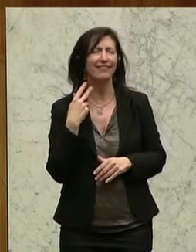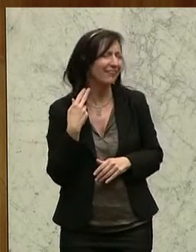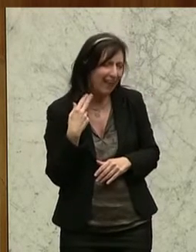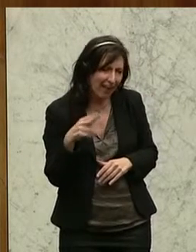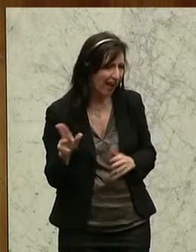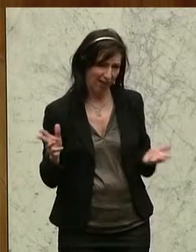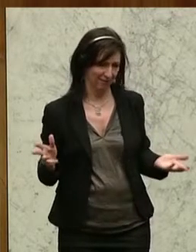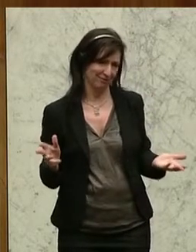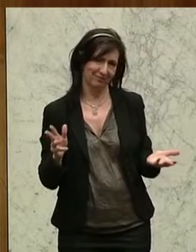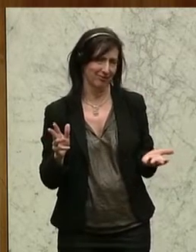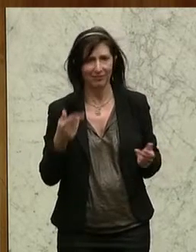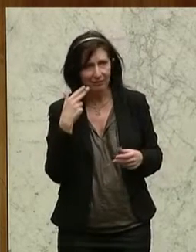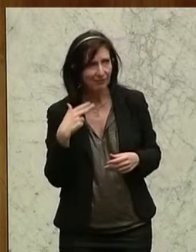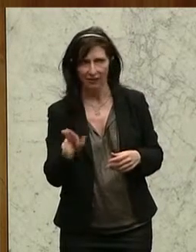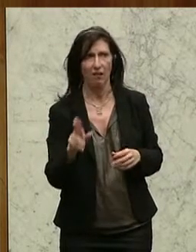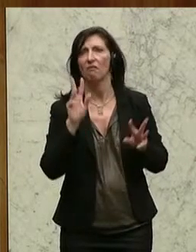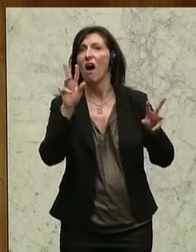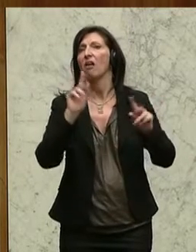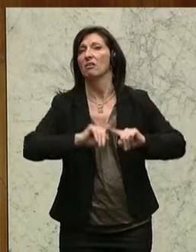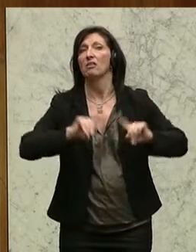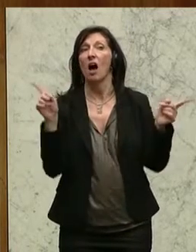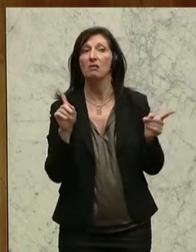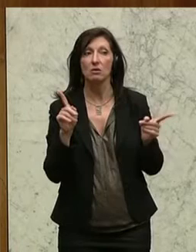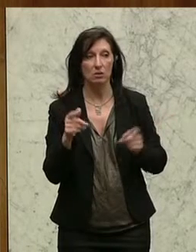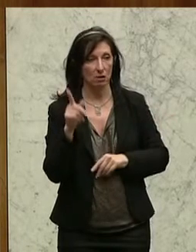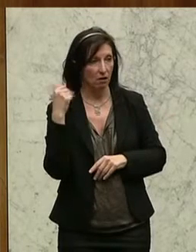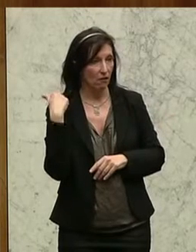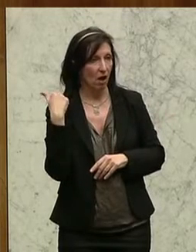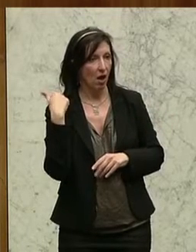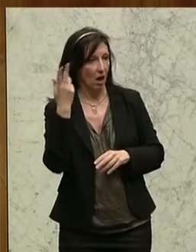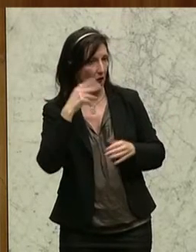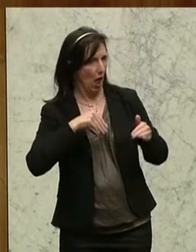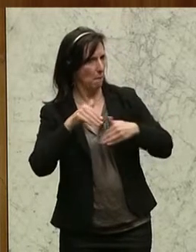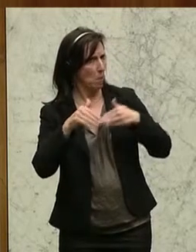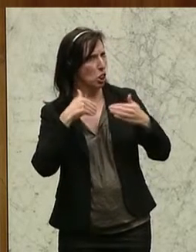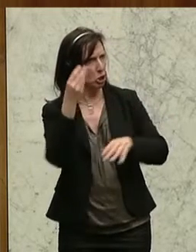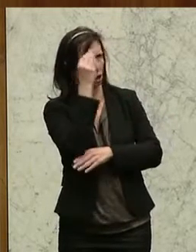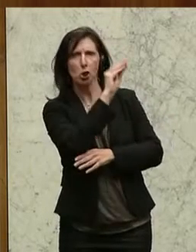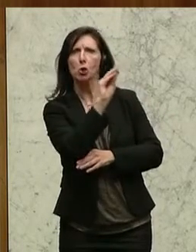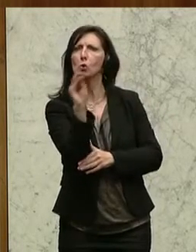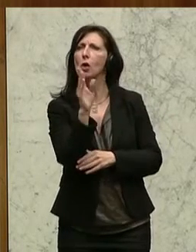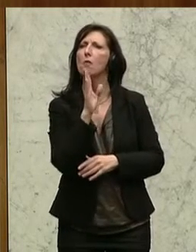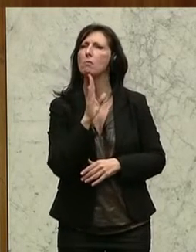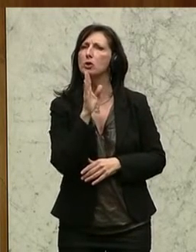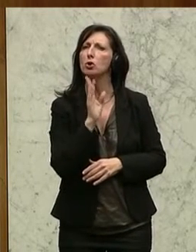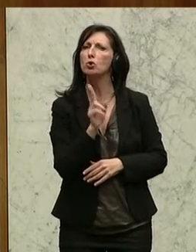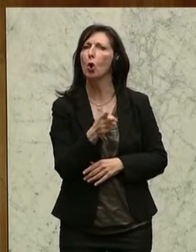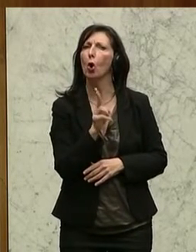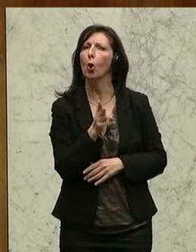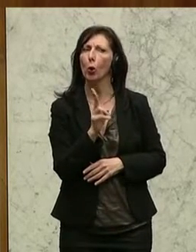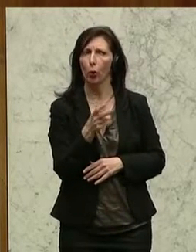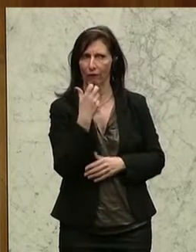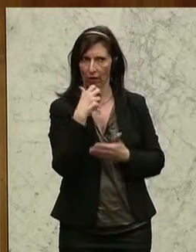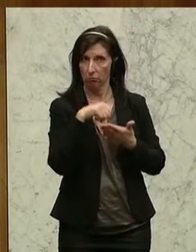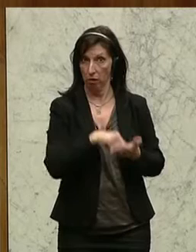es nicht. Im Gegenteil, wir haben nicht nur die Ankündigung vom Herrn Minister gehabt, dass er das Pensionskonto belasten